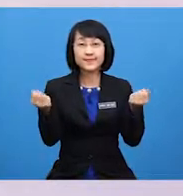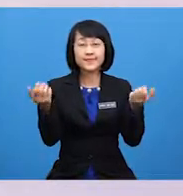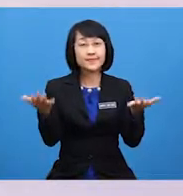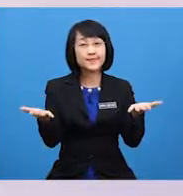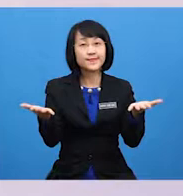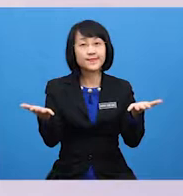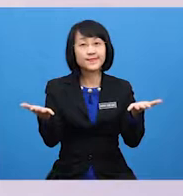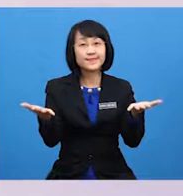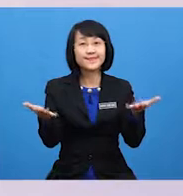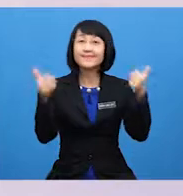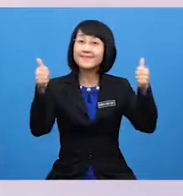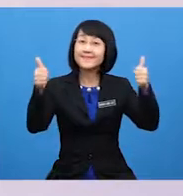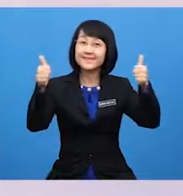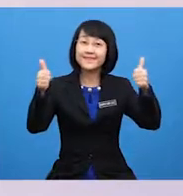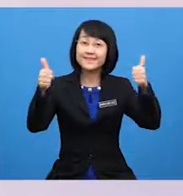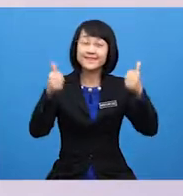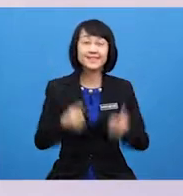Well done